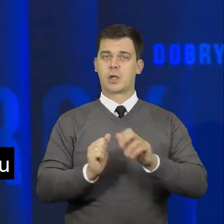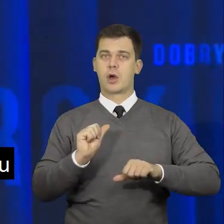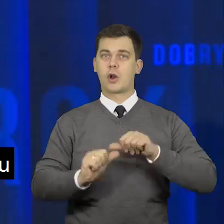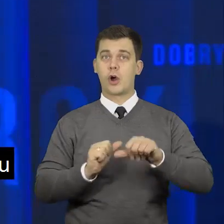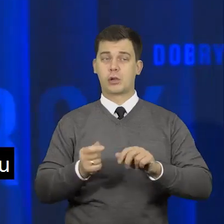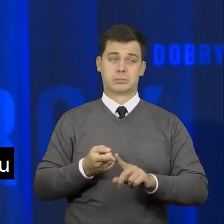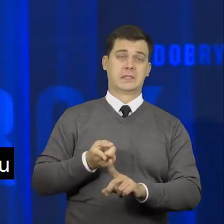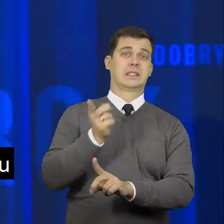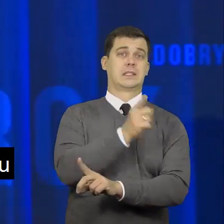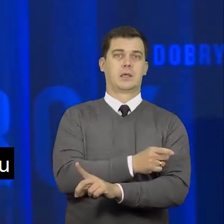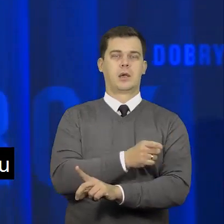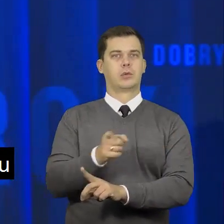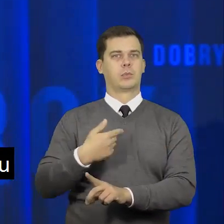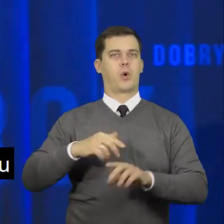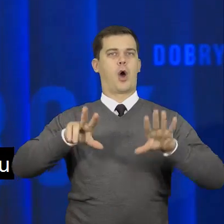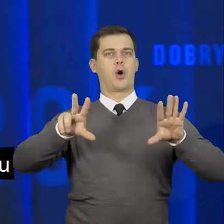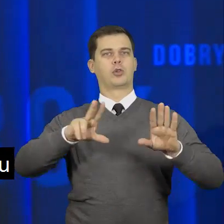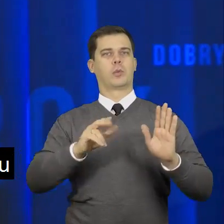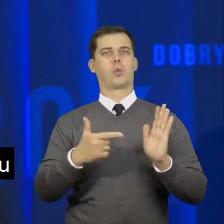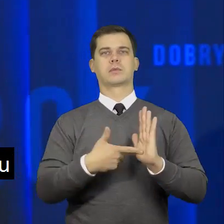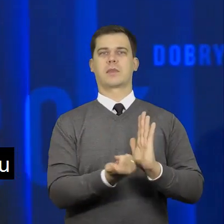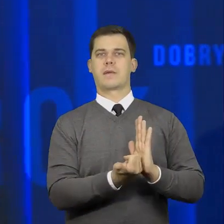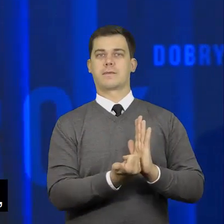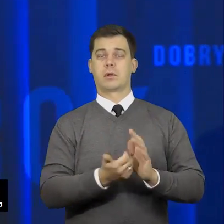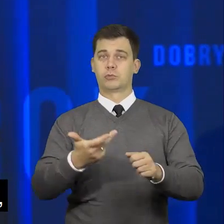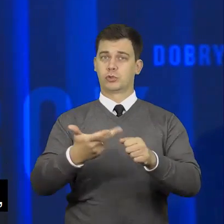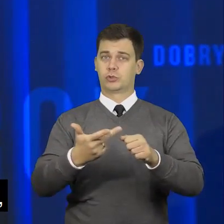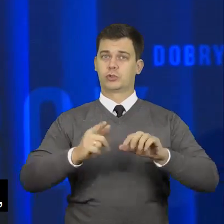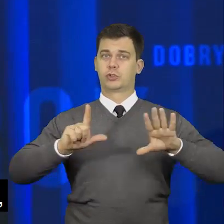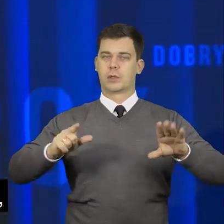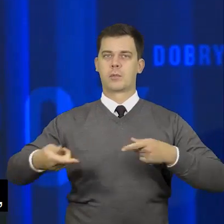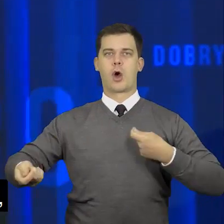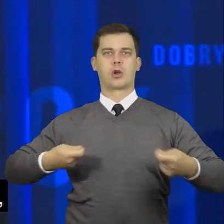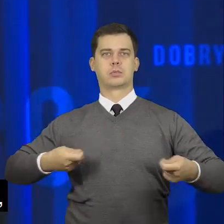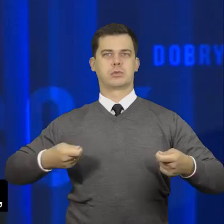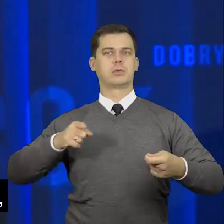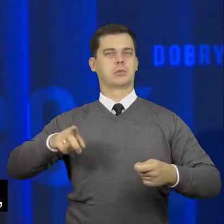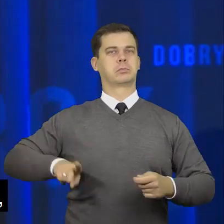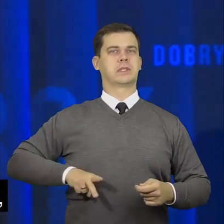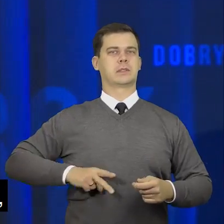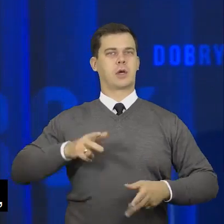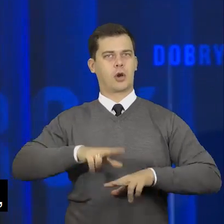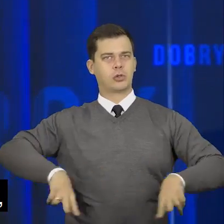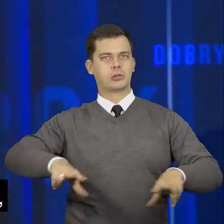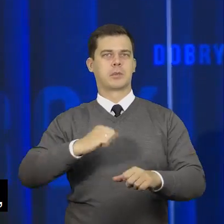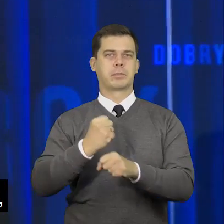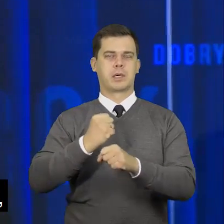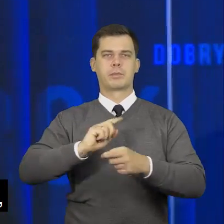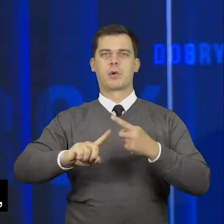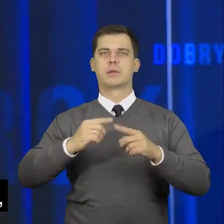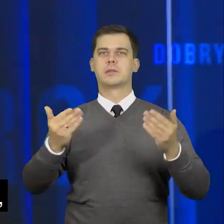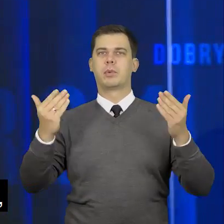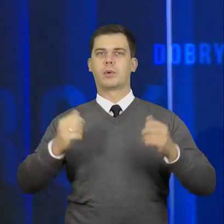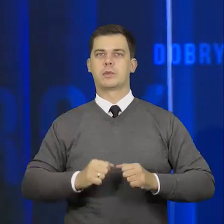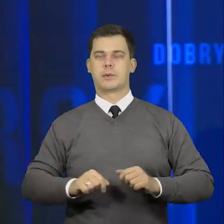kierowanego przeze mnie resortu to 8 uchwalonych ustaw. 37 wydanych rozporządzeń ministra rodziny pracy i polityki